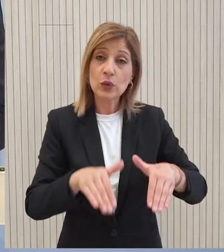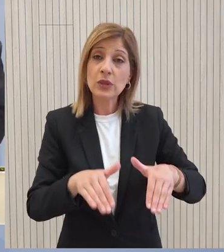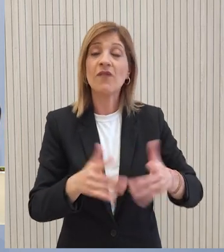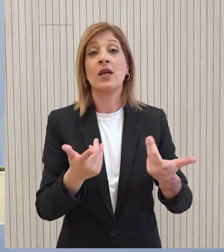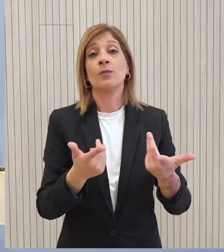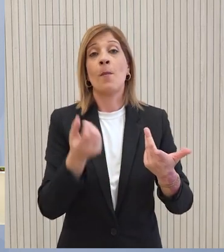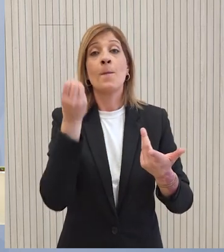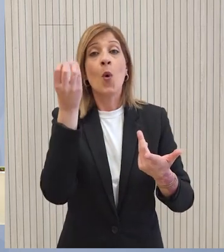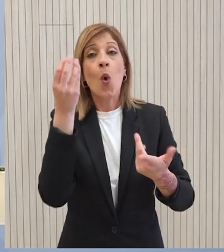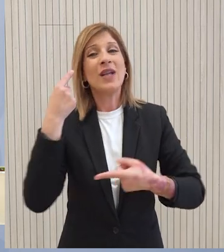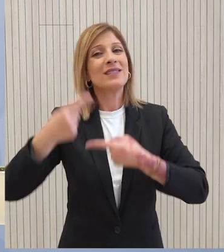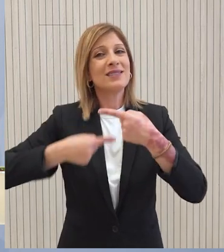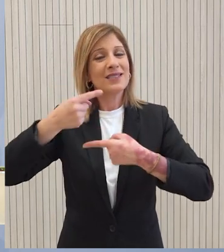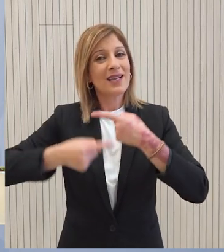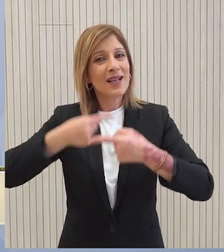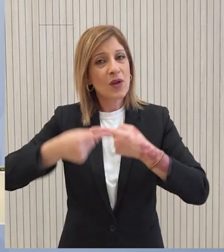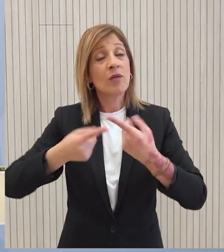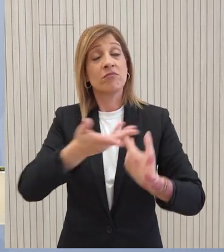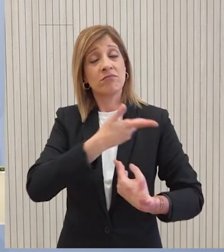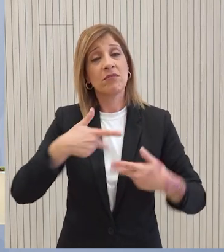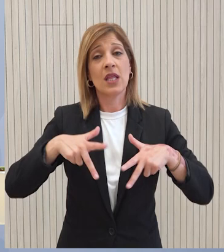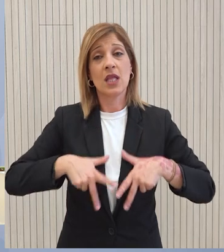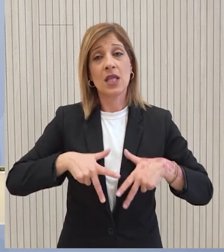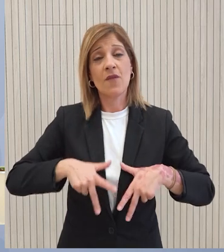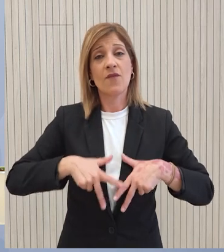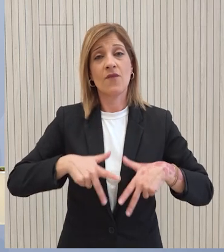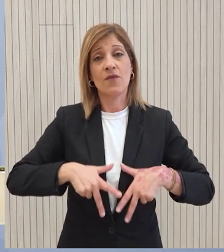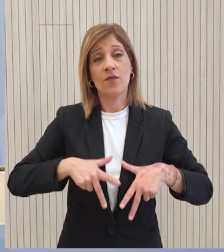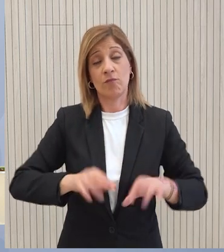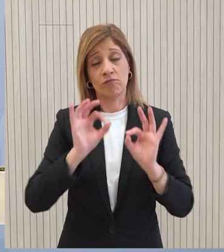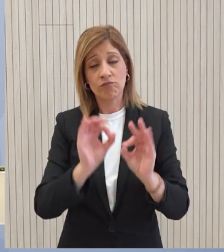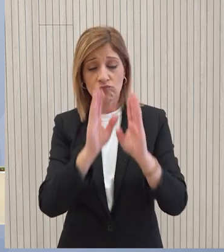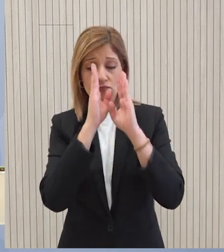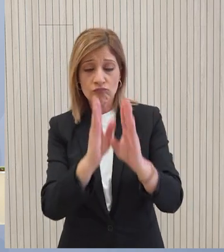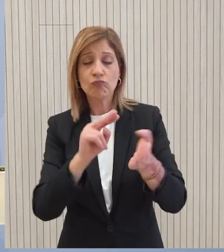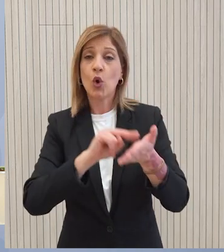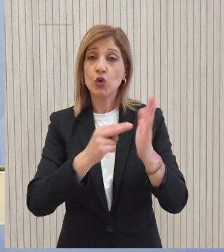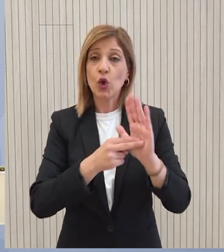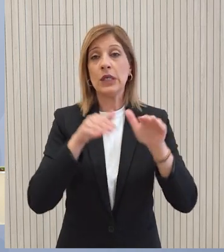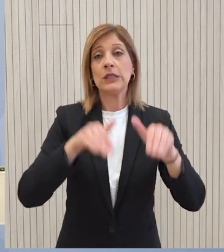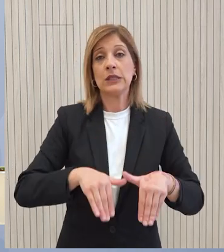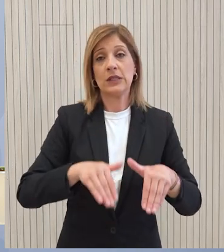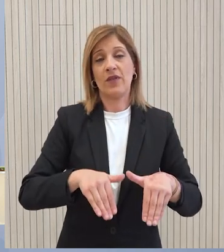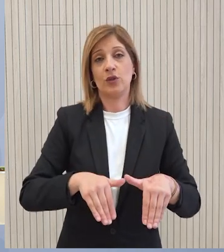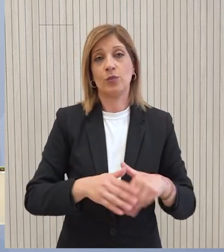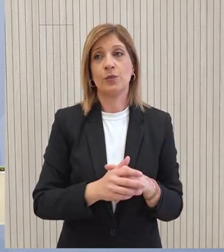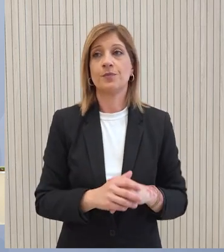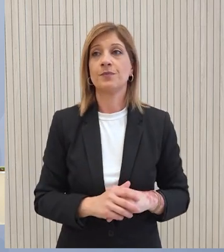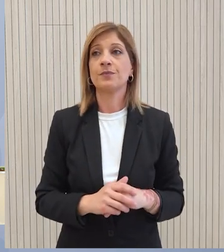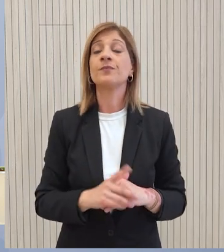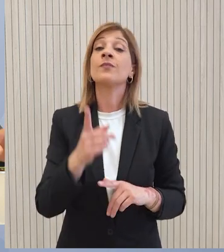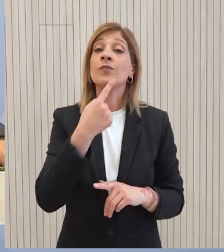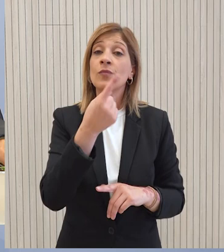διαφύλαξης της πολιτιστικής κληρονομιάς προσεγγίζονται από την Κυπριακή Δημοκρατία με την δέουσα προσοχή και τον αυτονόητο σεβασμό.